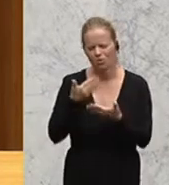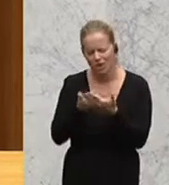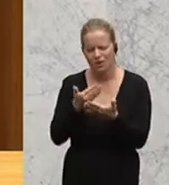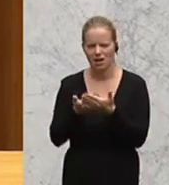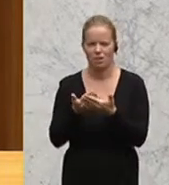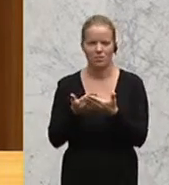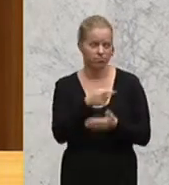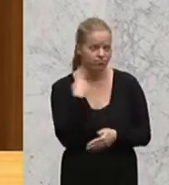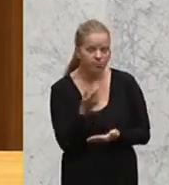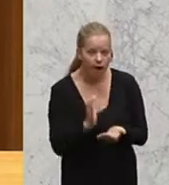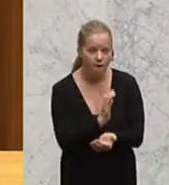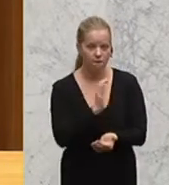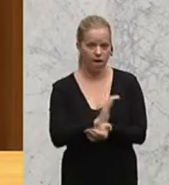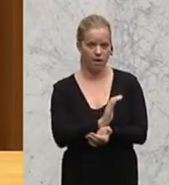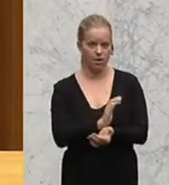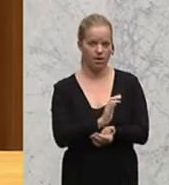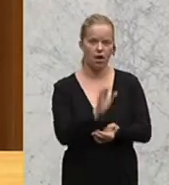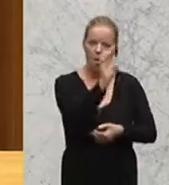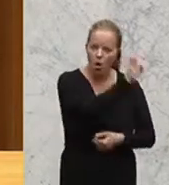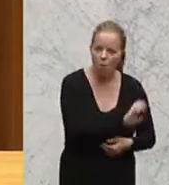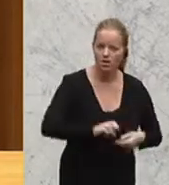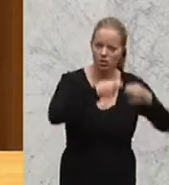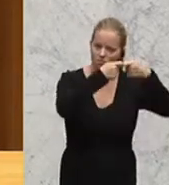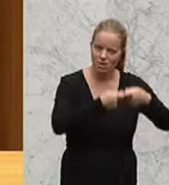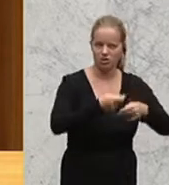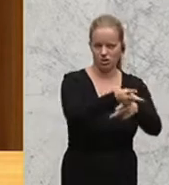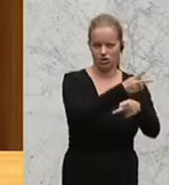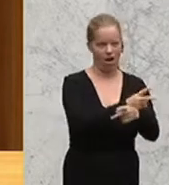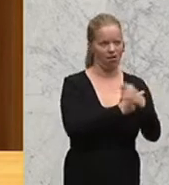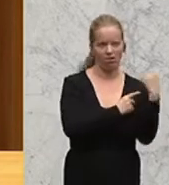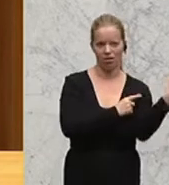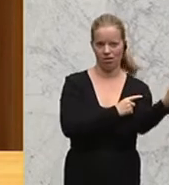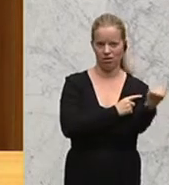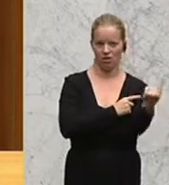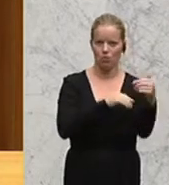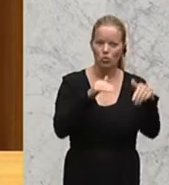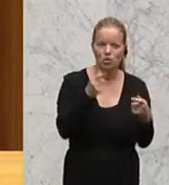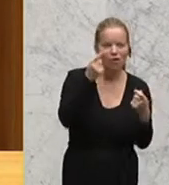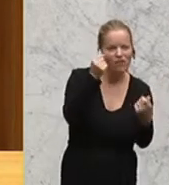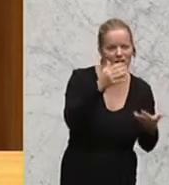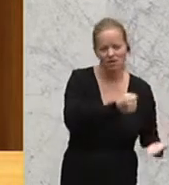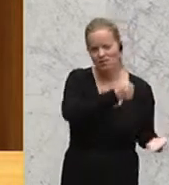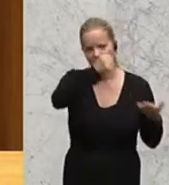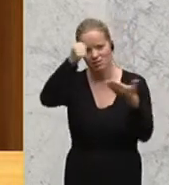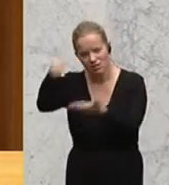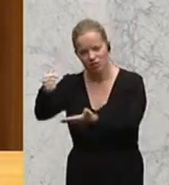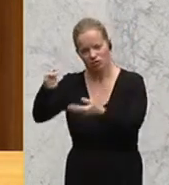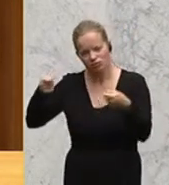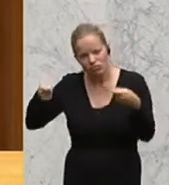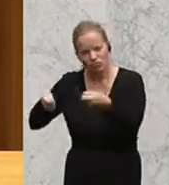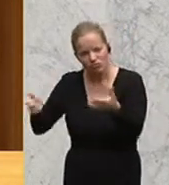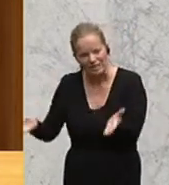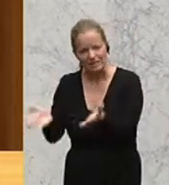unsere Aufgabe, als europäische Mitgliedstaaten auch entsprechend finanzielle Mittel locker zu machen,